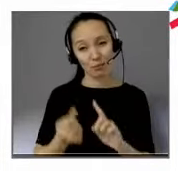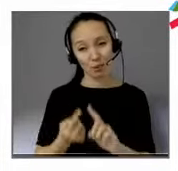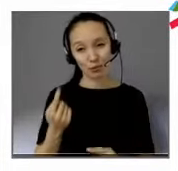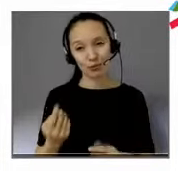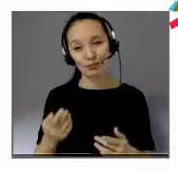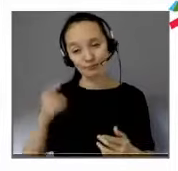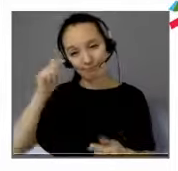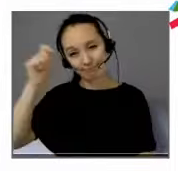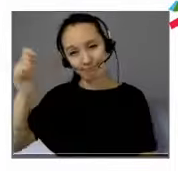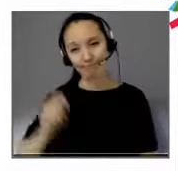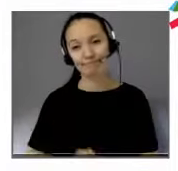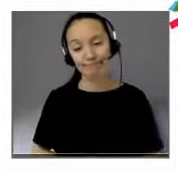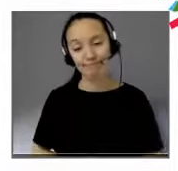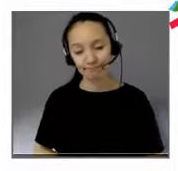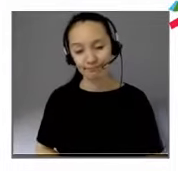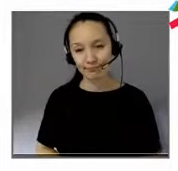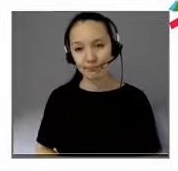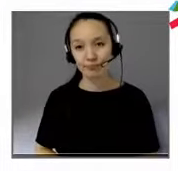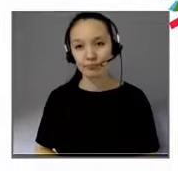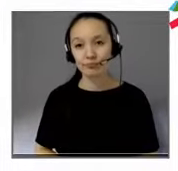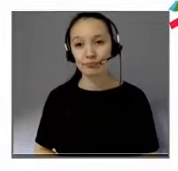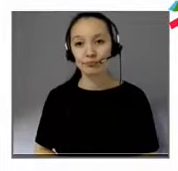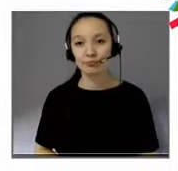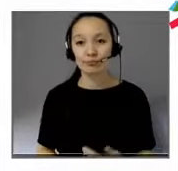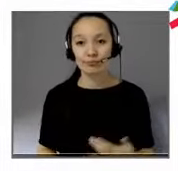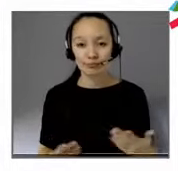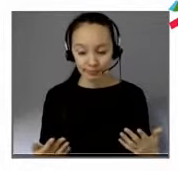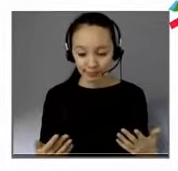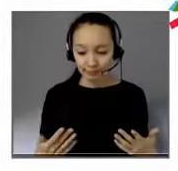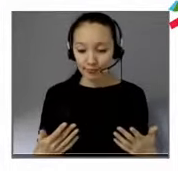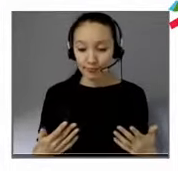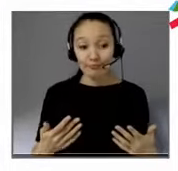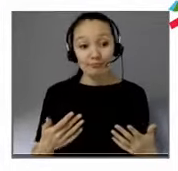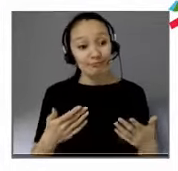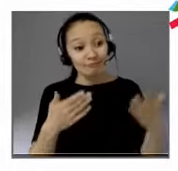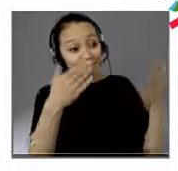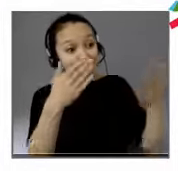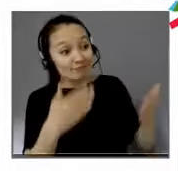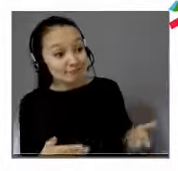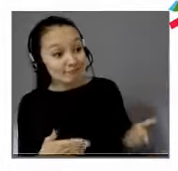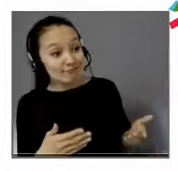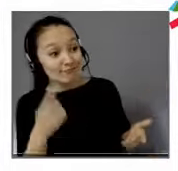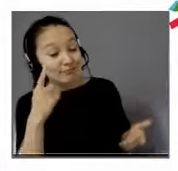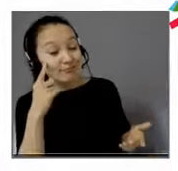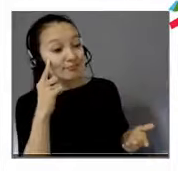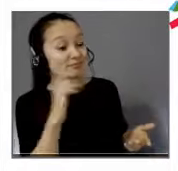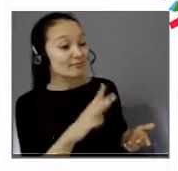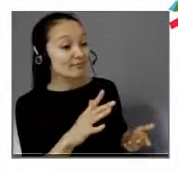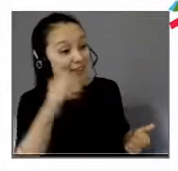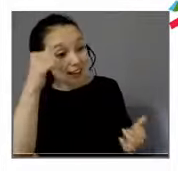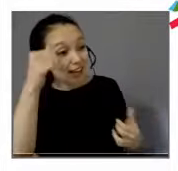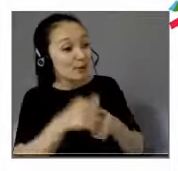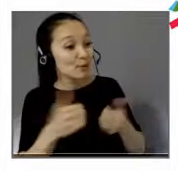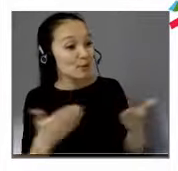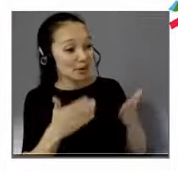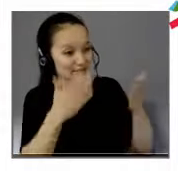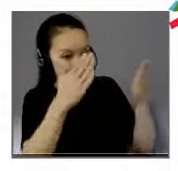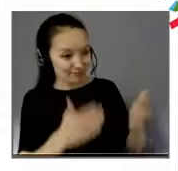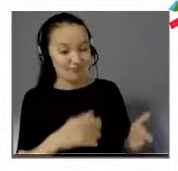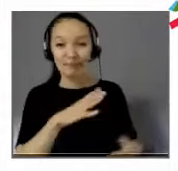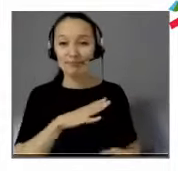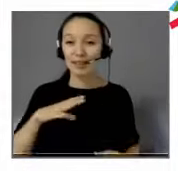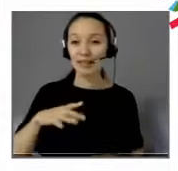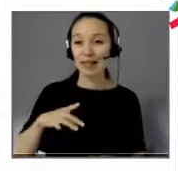passer donc au remerciement, Christelle, qu'est-ce que toi, tu retiens ? Christelle Hamon qui est directrice de la communication de la GFIP.